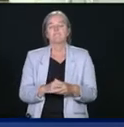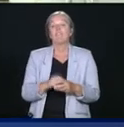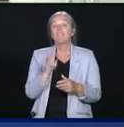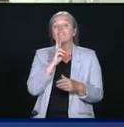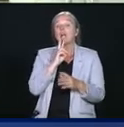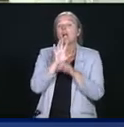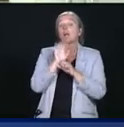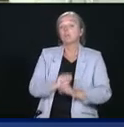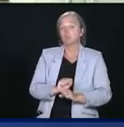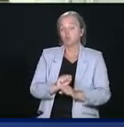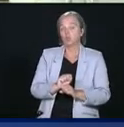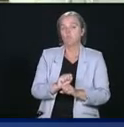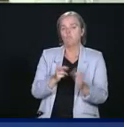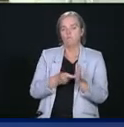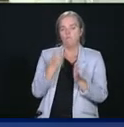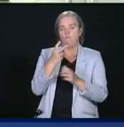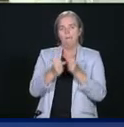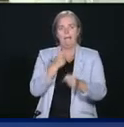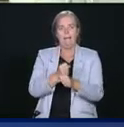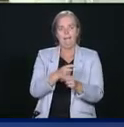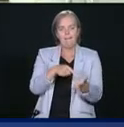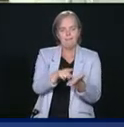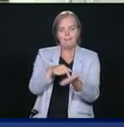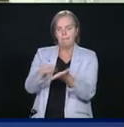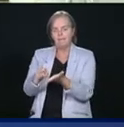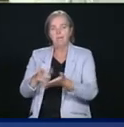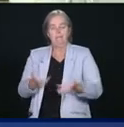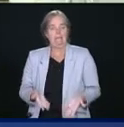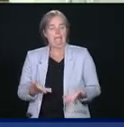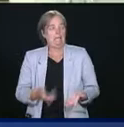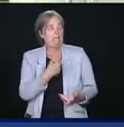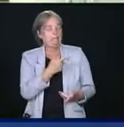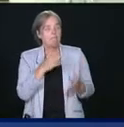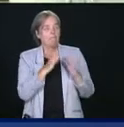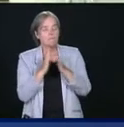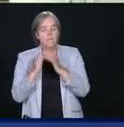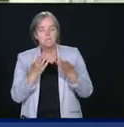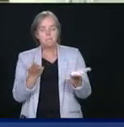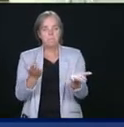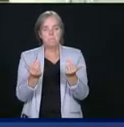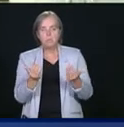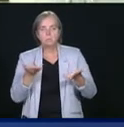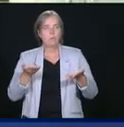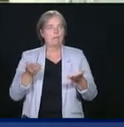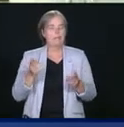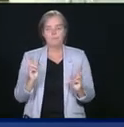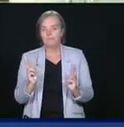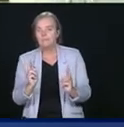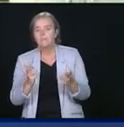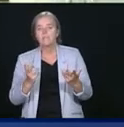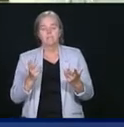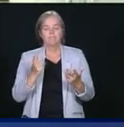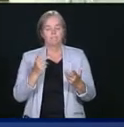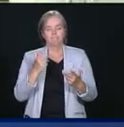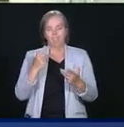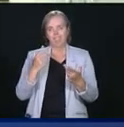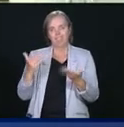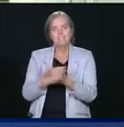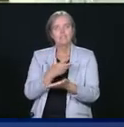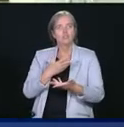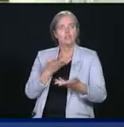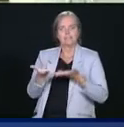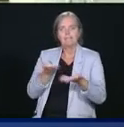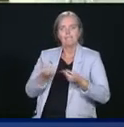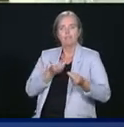ces paiements en deux versements, mais c de l'argent dont elles ont besoin maintenant pour pouvoir continuer à offrir des services essentiels.